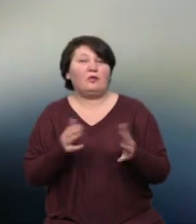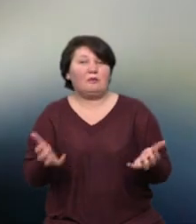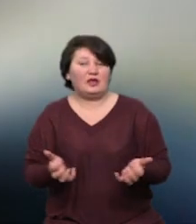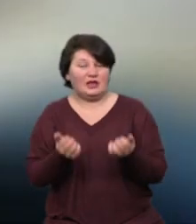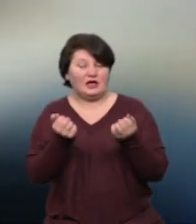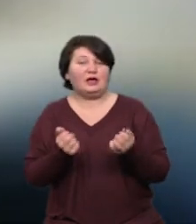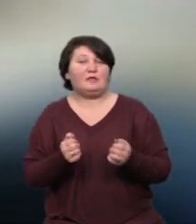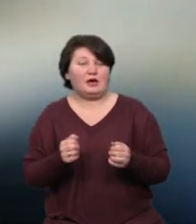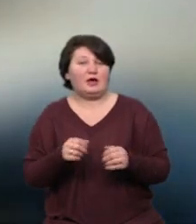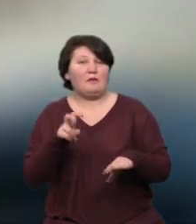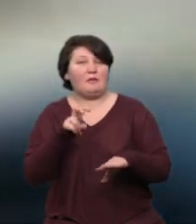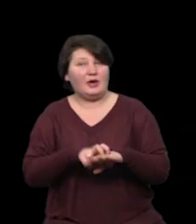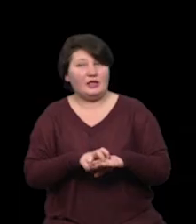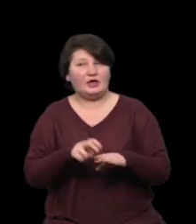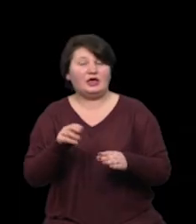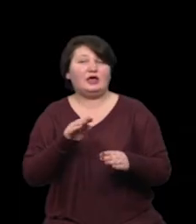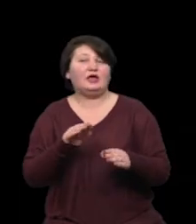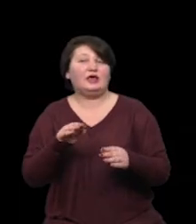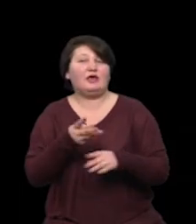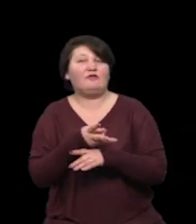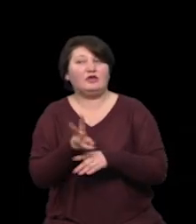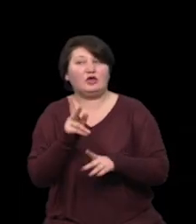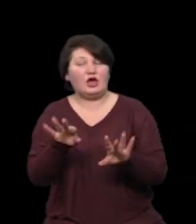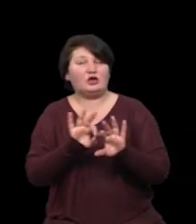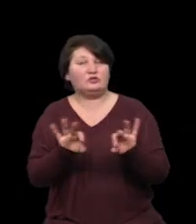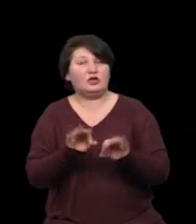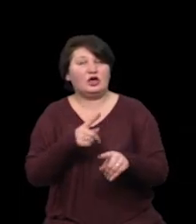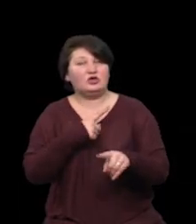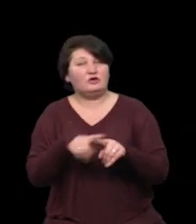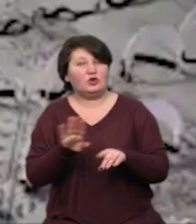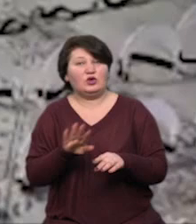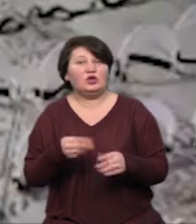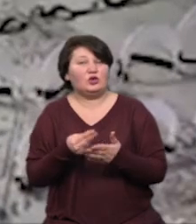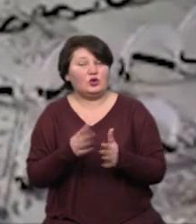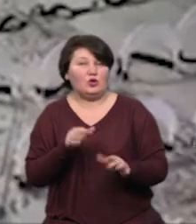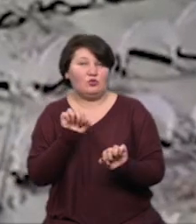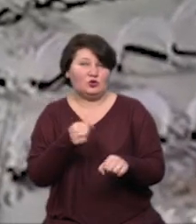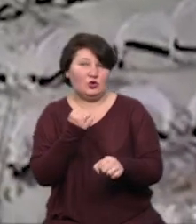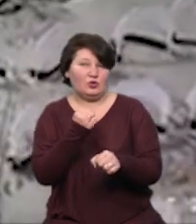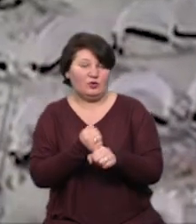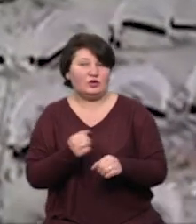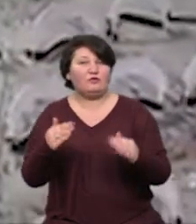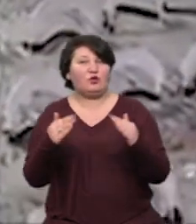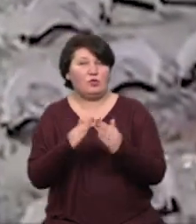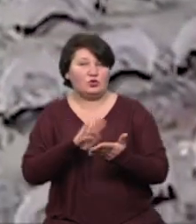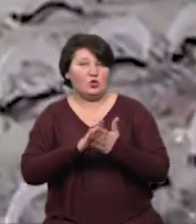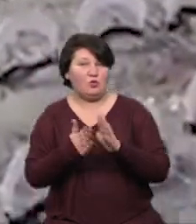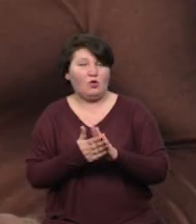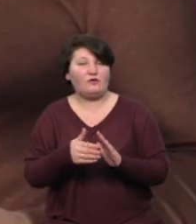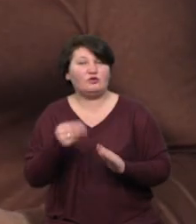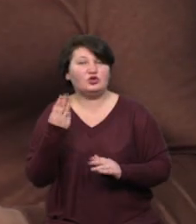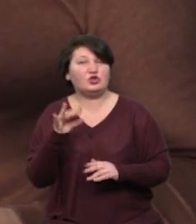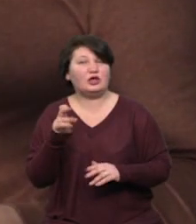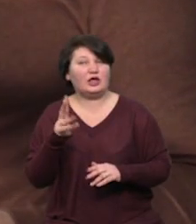розмістив в інтернеті відео, в якому розповідає, як швидко і недорого можна робити щитки в домашніх умовах. Також Олексій